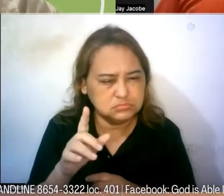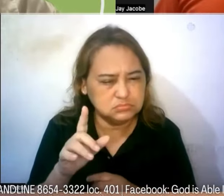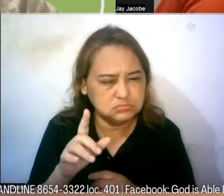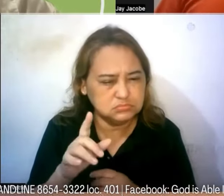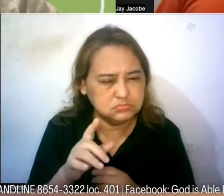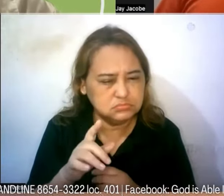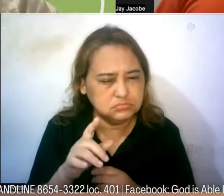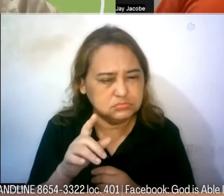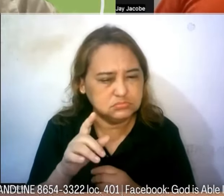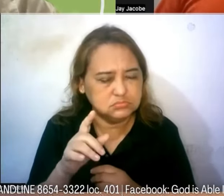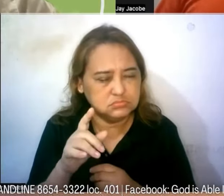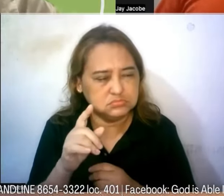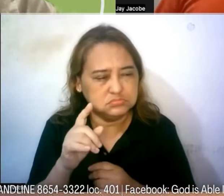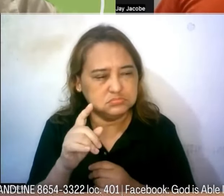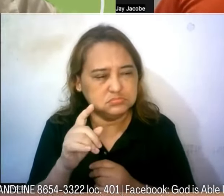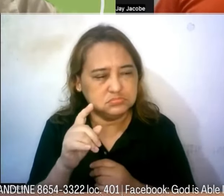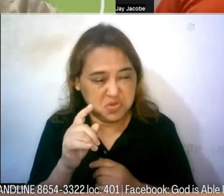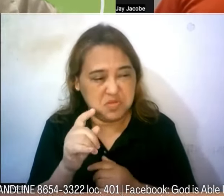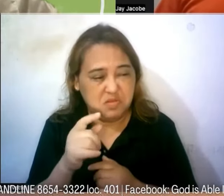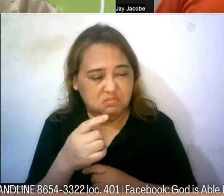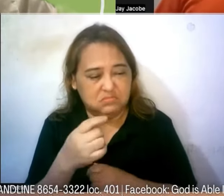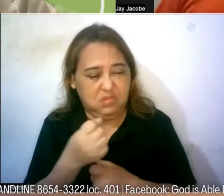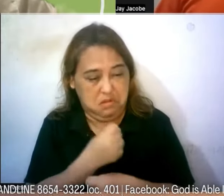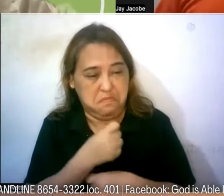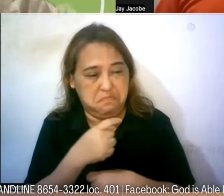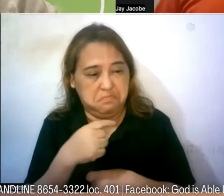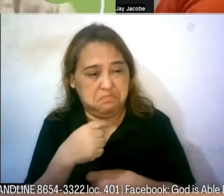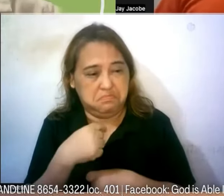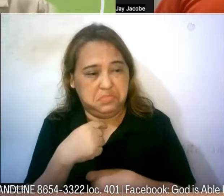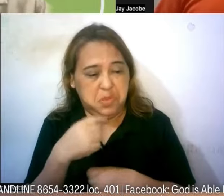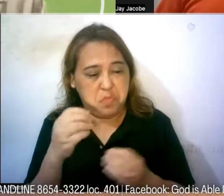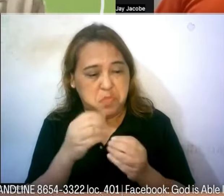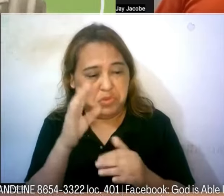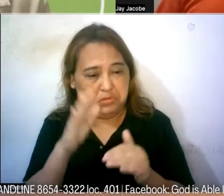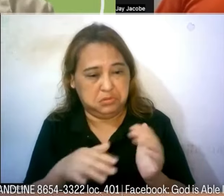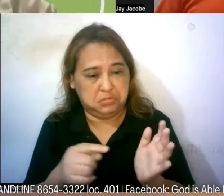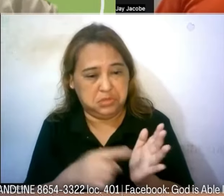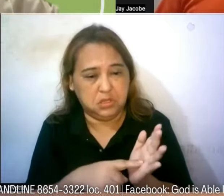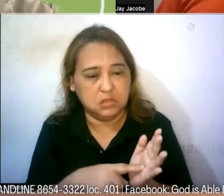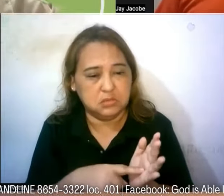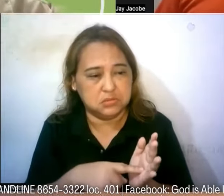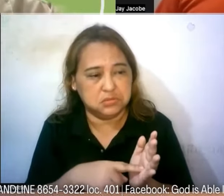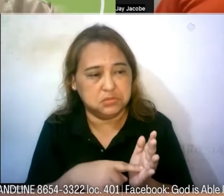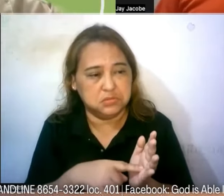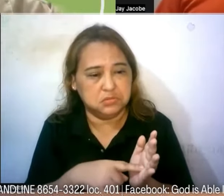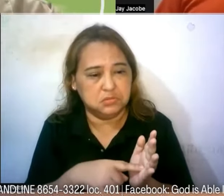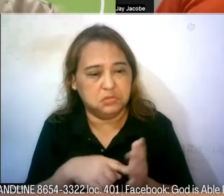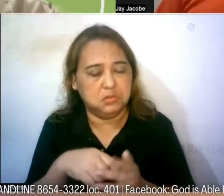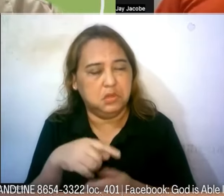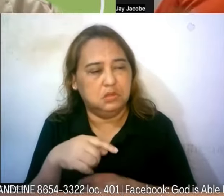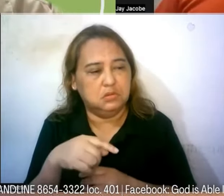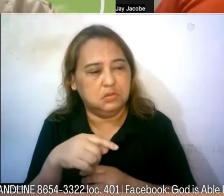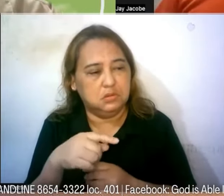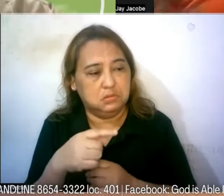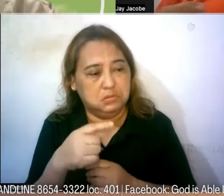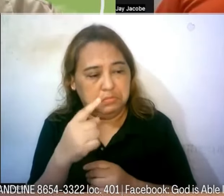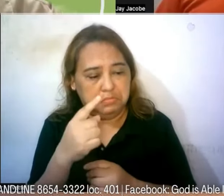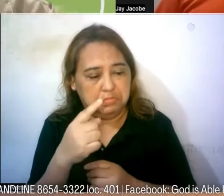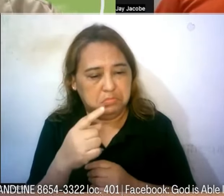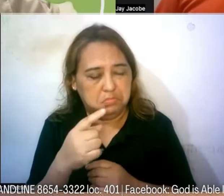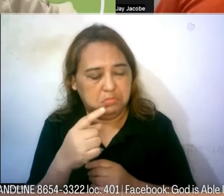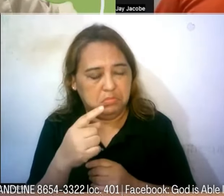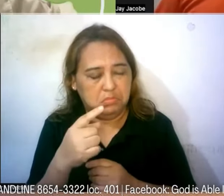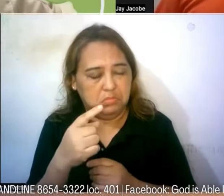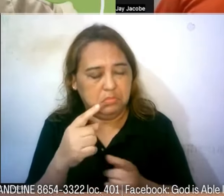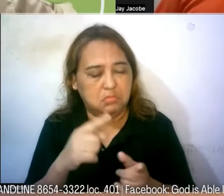Peter do you love me more than this tend my lamb Peter do you love me more than this feed my lamb so na-recall ko po